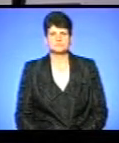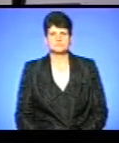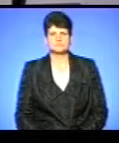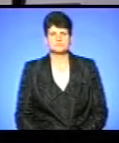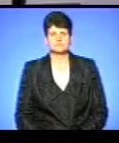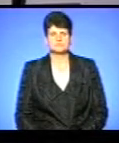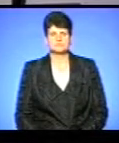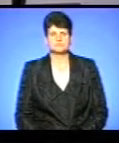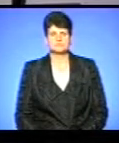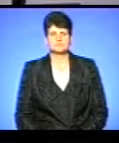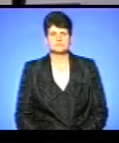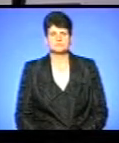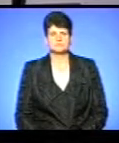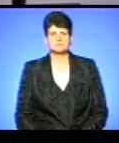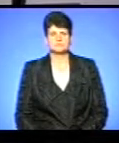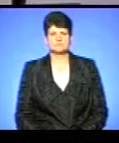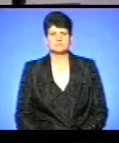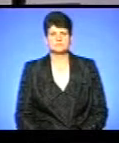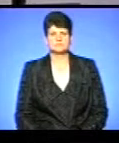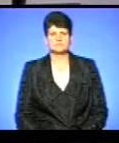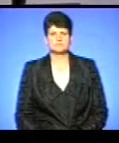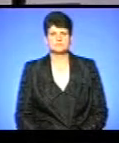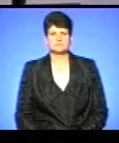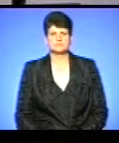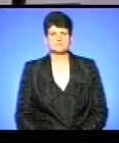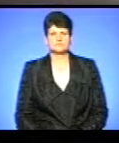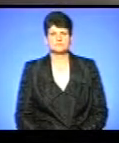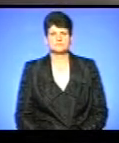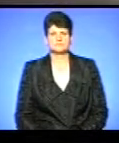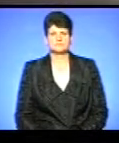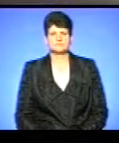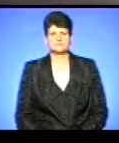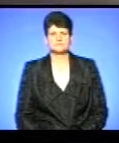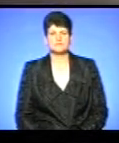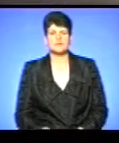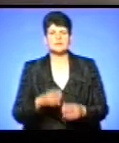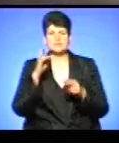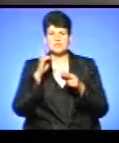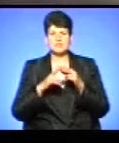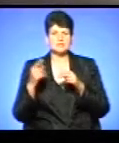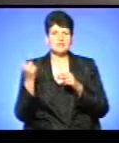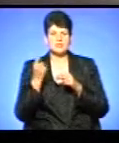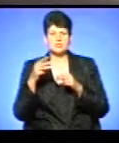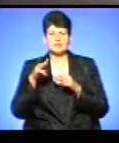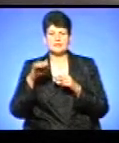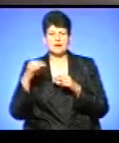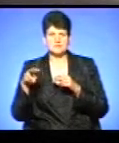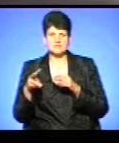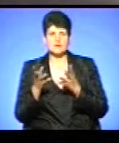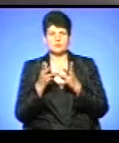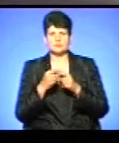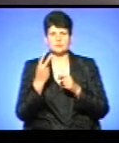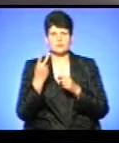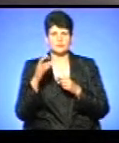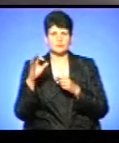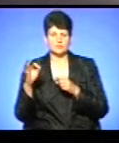кореспондент Богдан Буденчук, який зараз із нами на зв'язку. Завершується перший тайм з рахунком 2-0. На 25